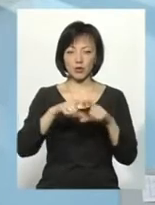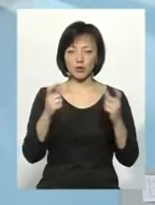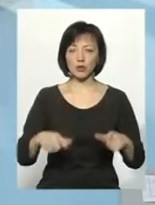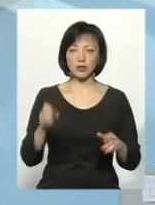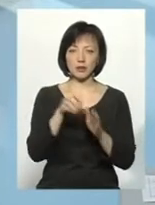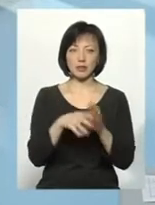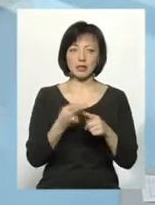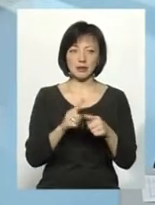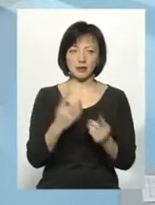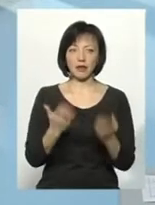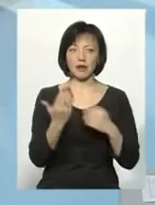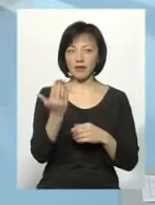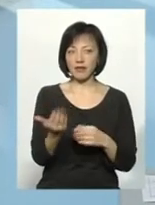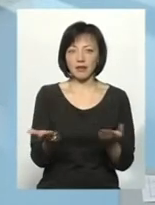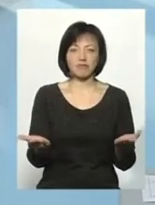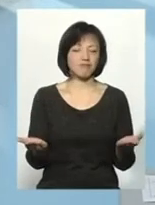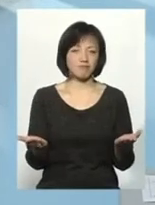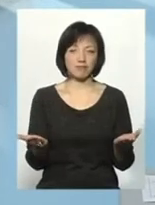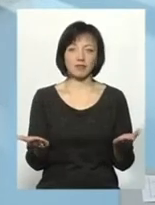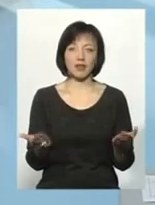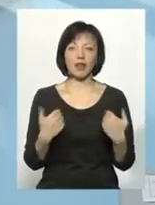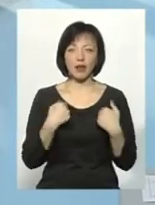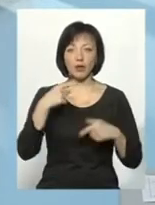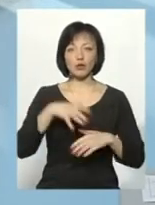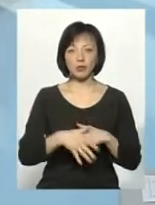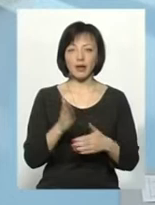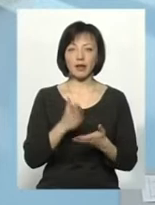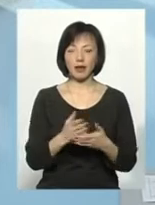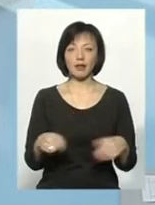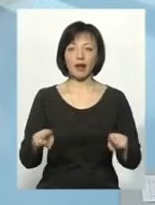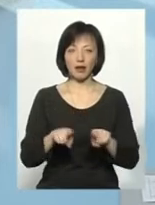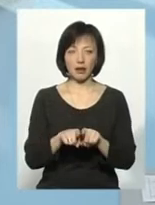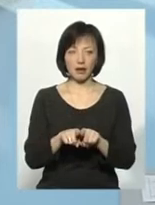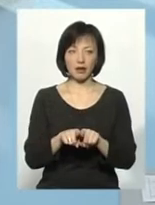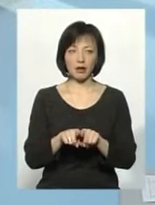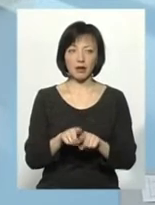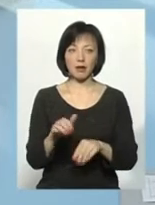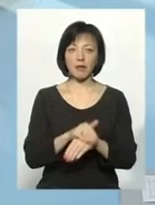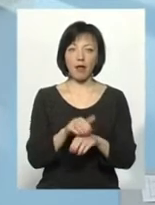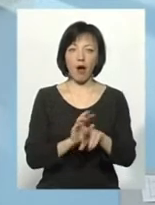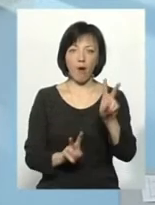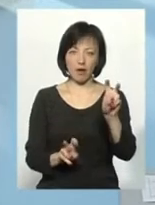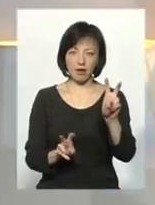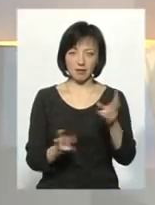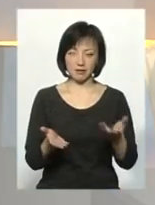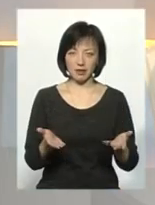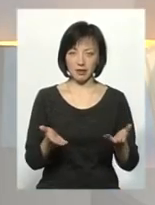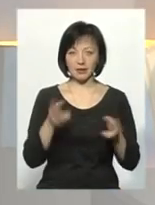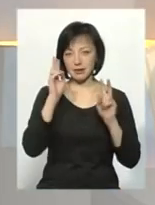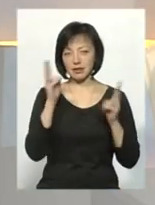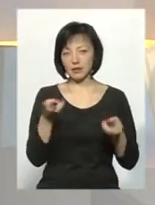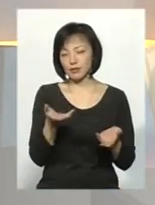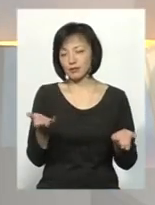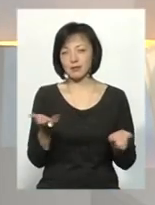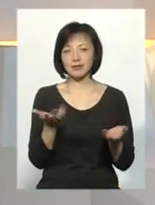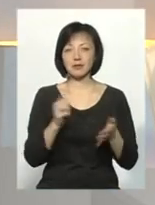збирали. Це, навірно, ви. Ну, звичайно, я розумію, що є такі благодійники, які, я не знаю, чи то з гарних